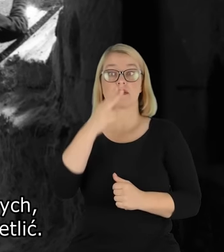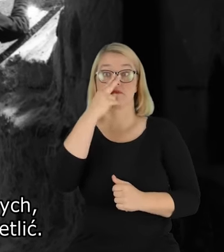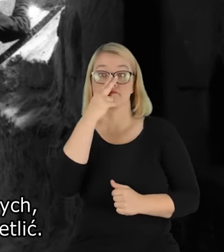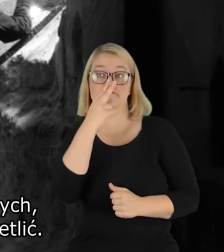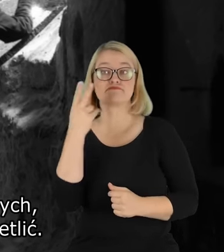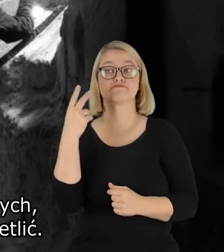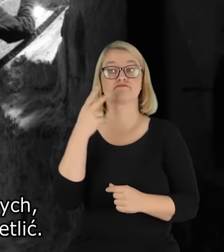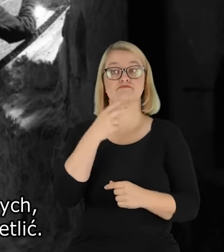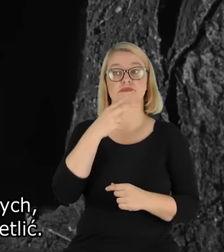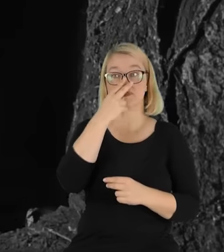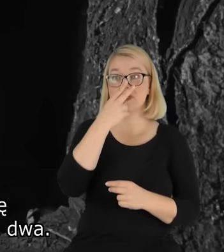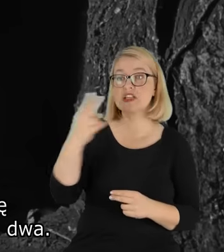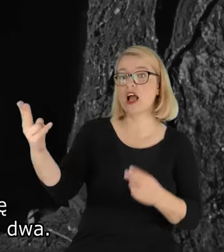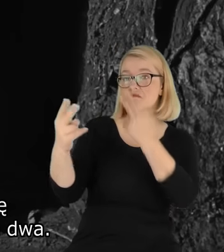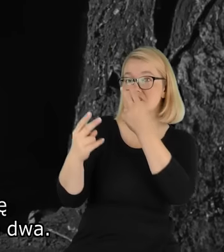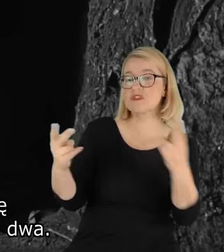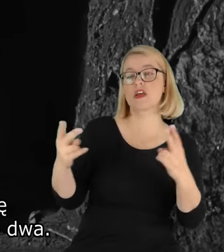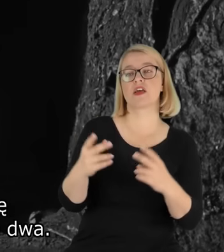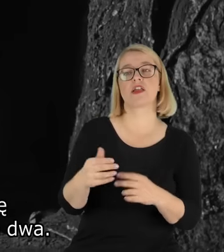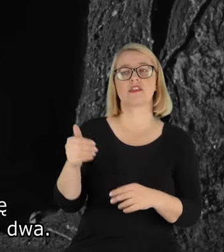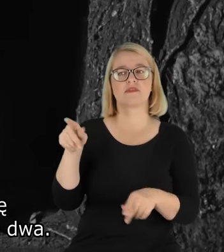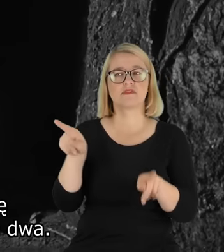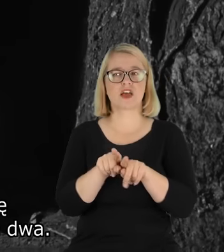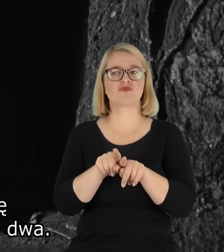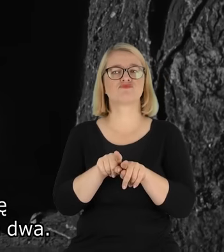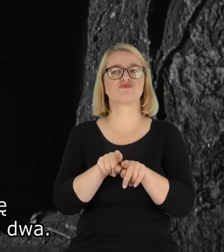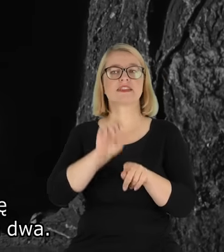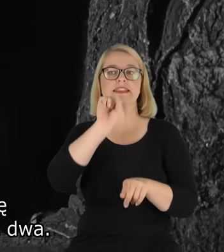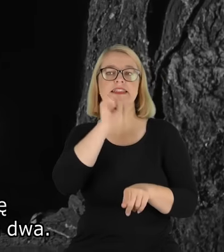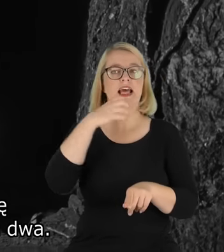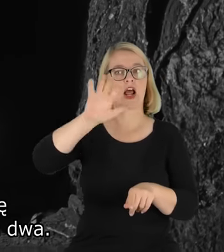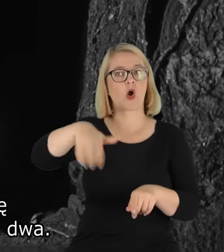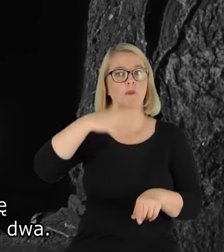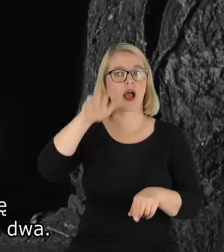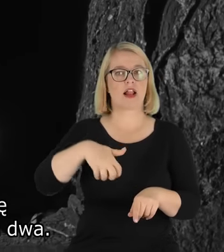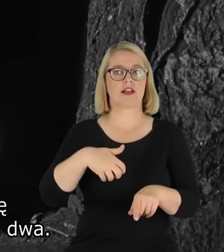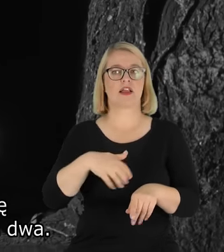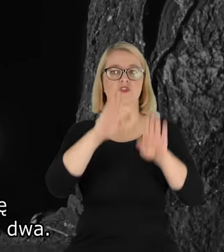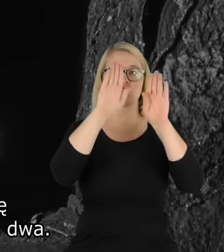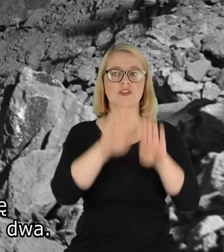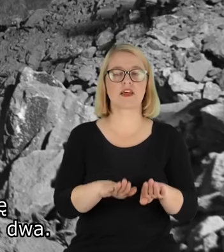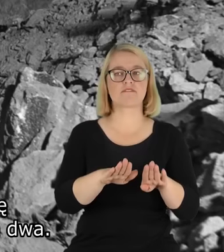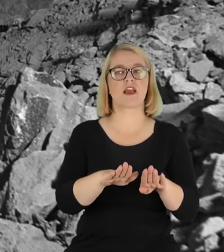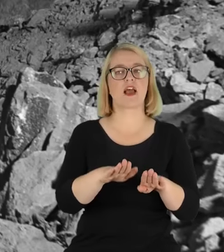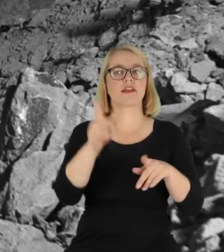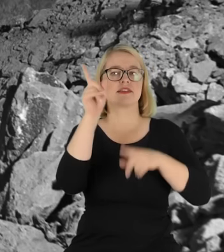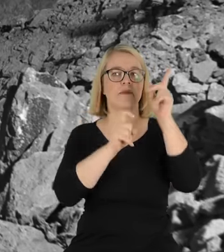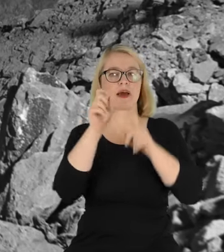w odpowiednim miejscu magnezję. Wszystko należało tak. Chodziliśmy też na starą kopalnię, gdzie zostawiałem aparaty na tydzień, na dwa.